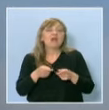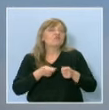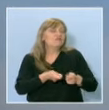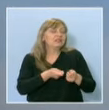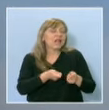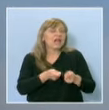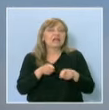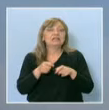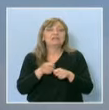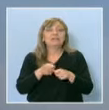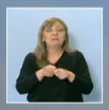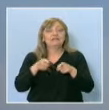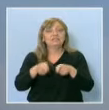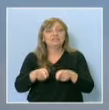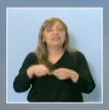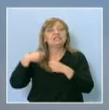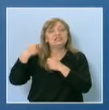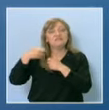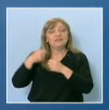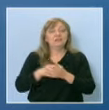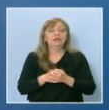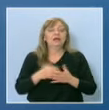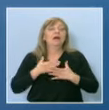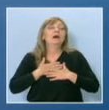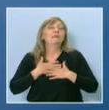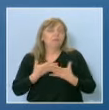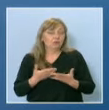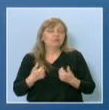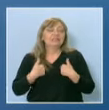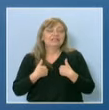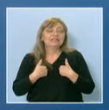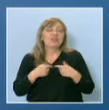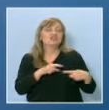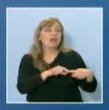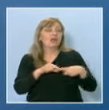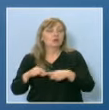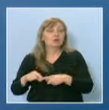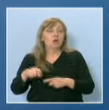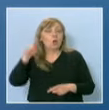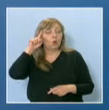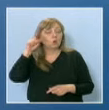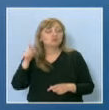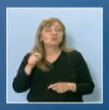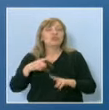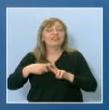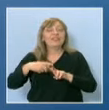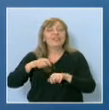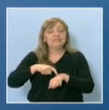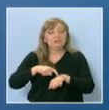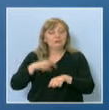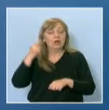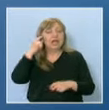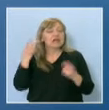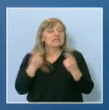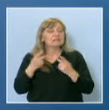да направите тези филми. Всъщност, благодарение на нашия научен ръководител, госпожа Нели Димова, разбрахме за двата